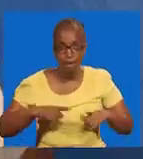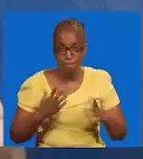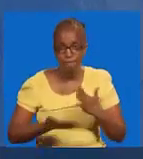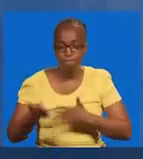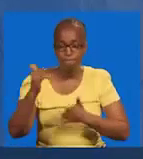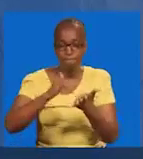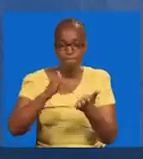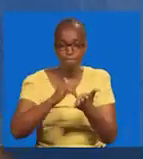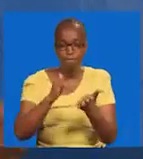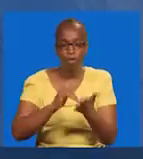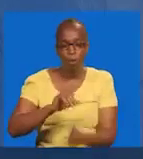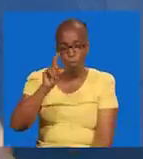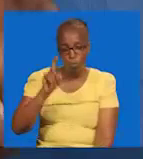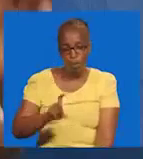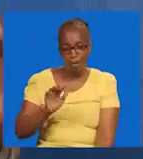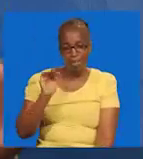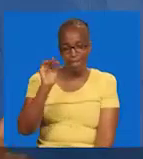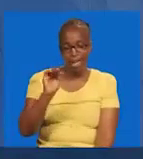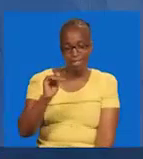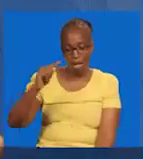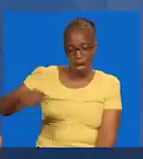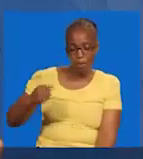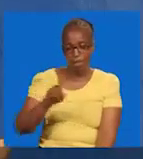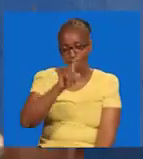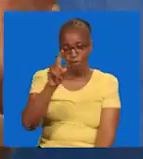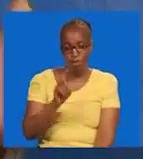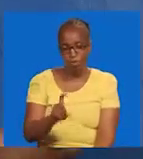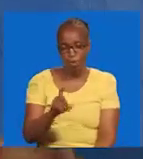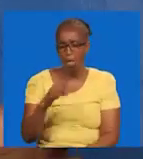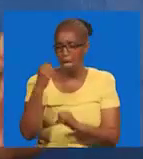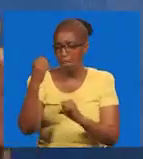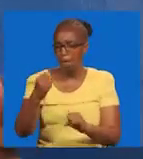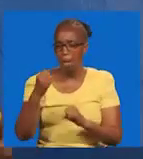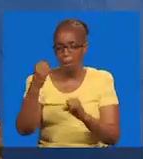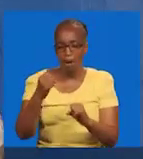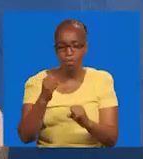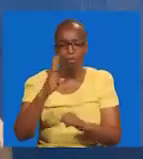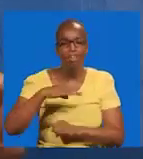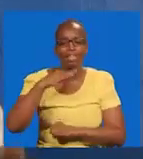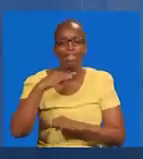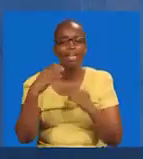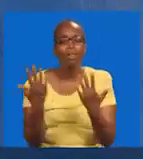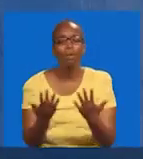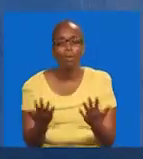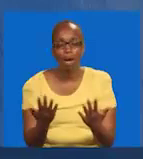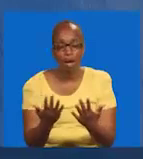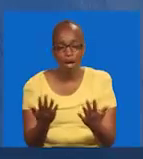tena. Na tinafaa kunjiuliza. Wapi nguvu zako kifo?